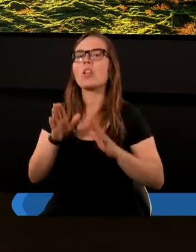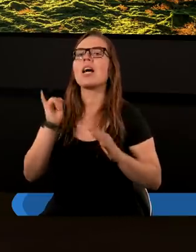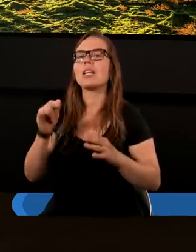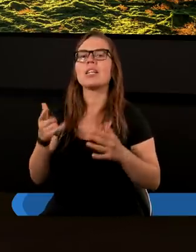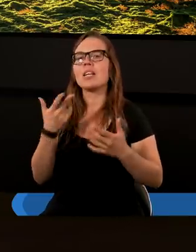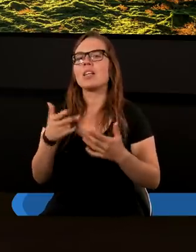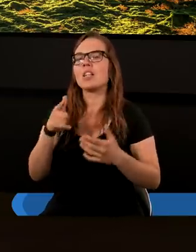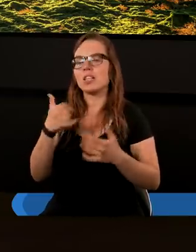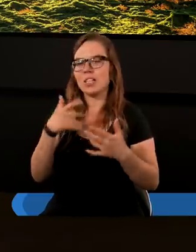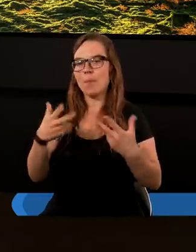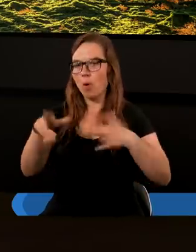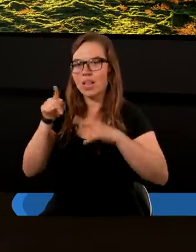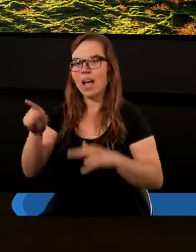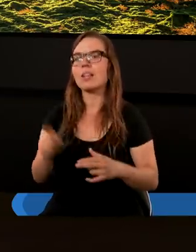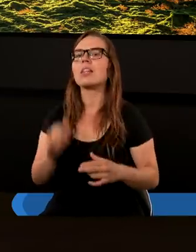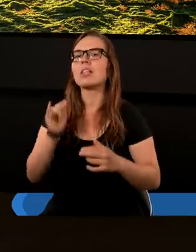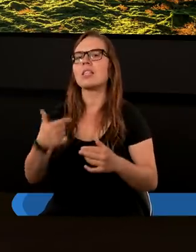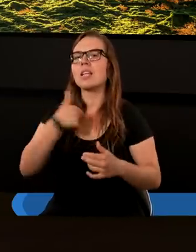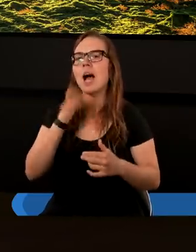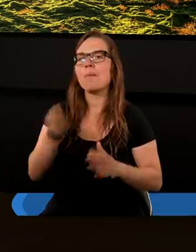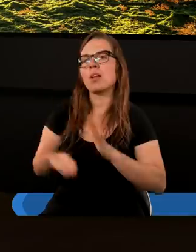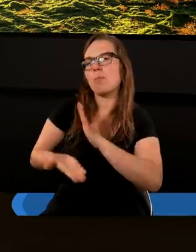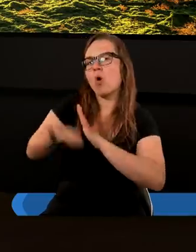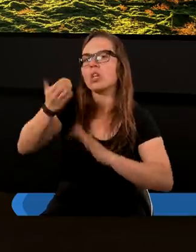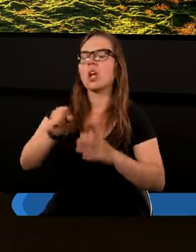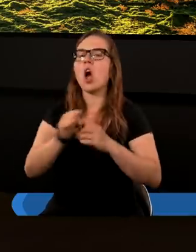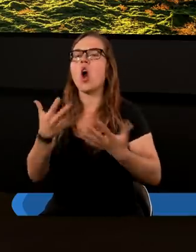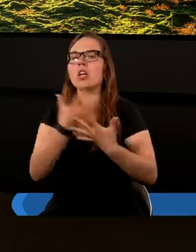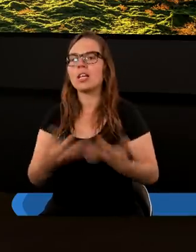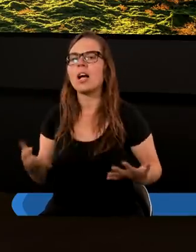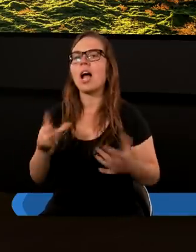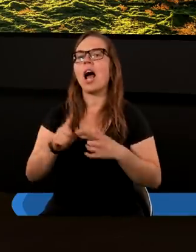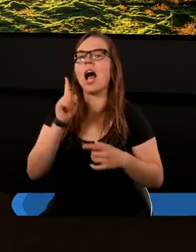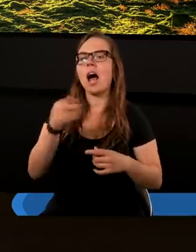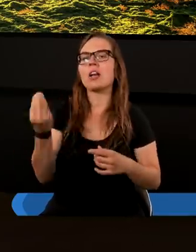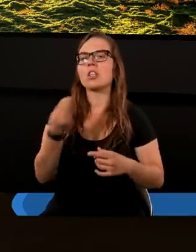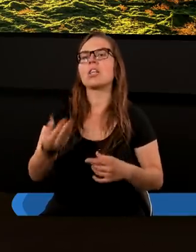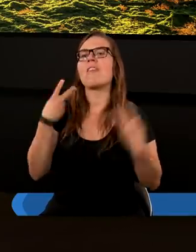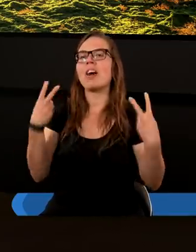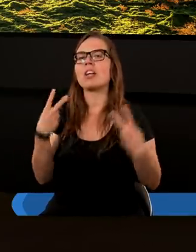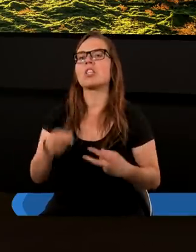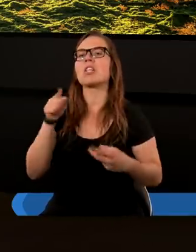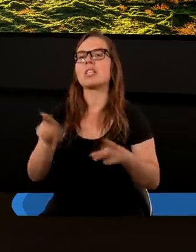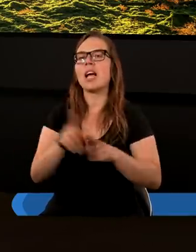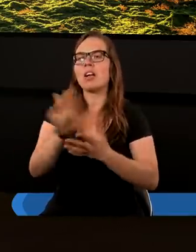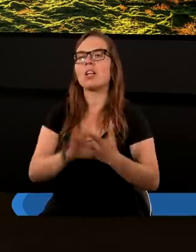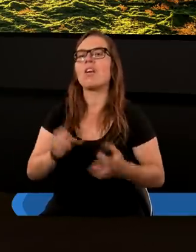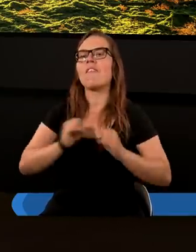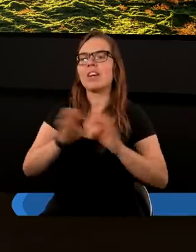kiedy się to stanie. Ja będę podniesiony od ziemi. A jeszcze ważniejszy tekst